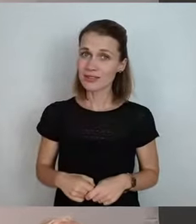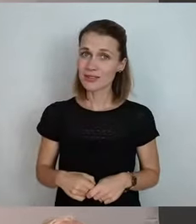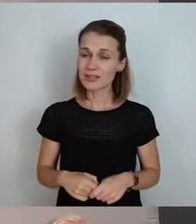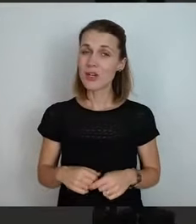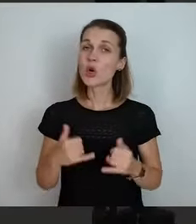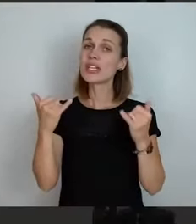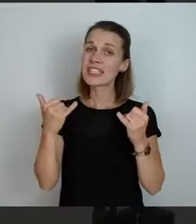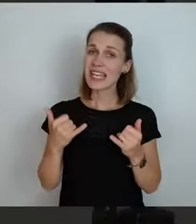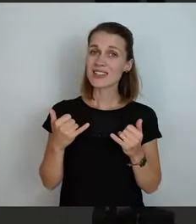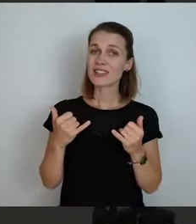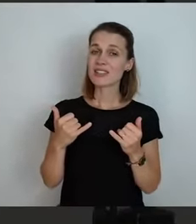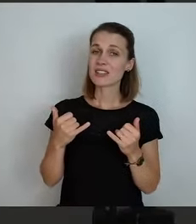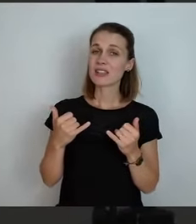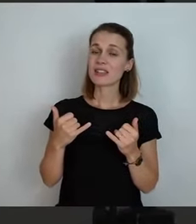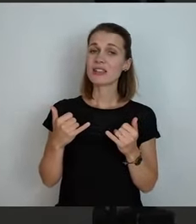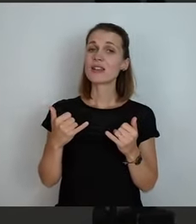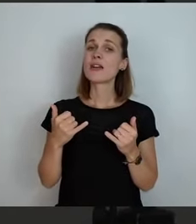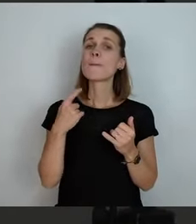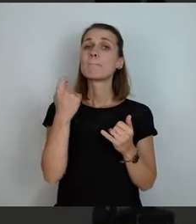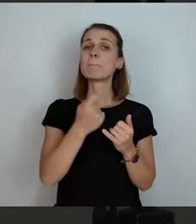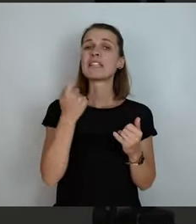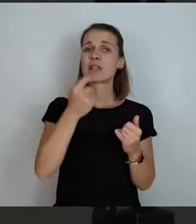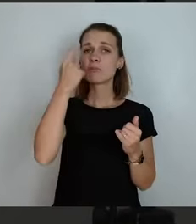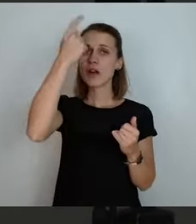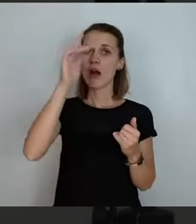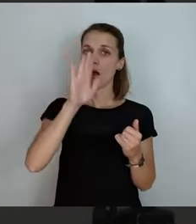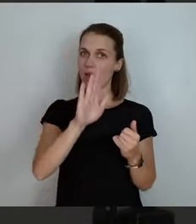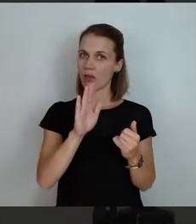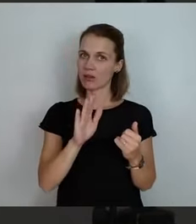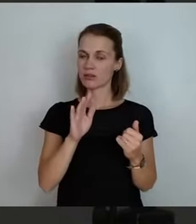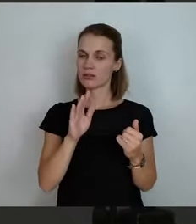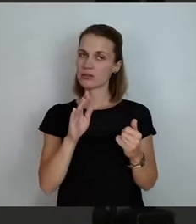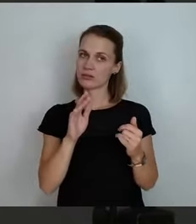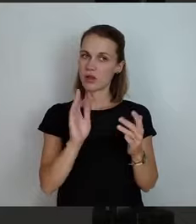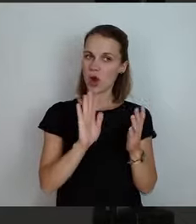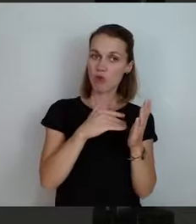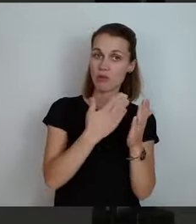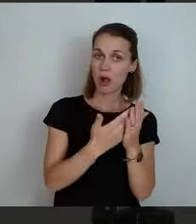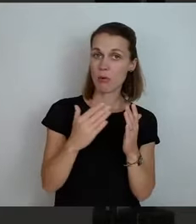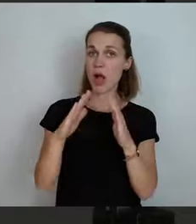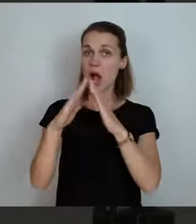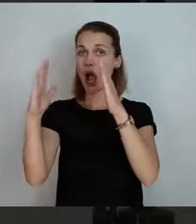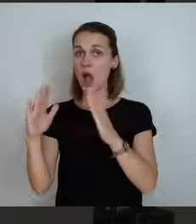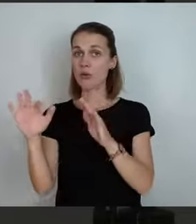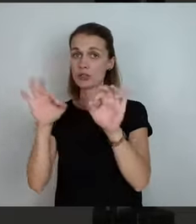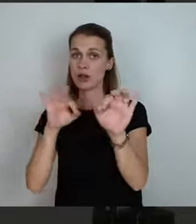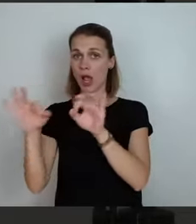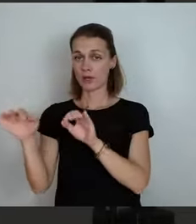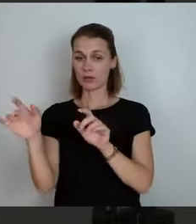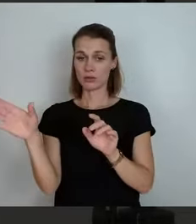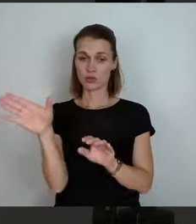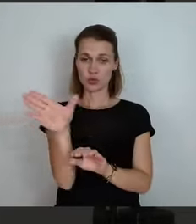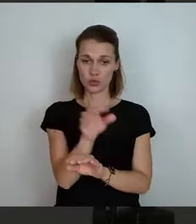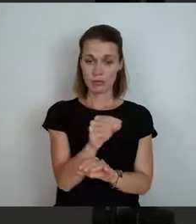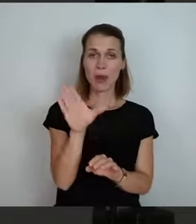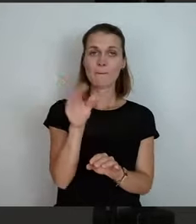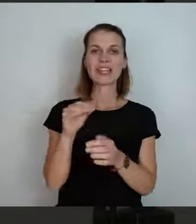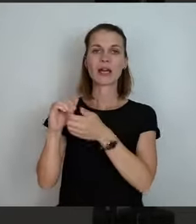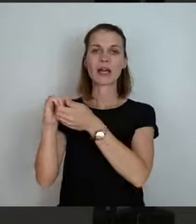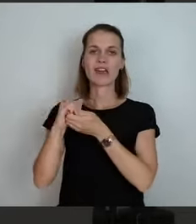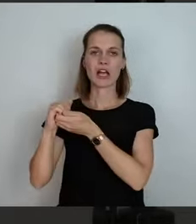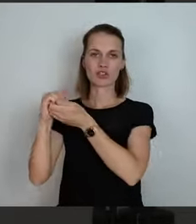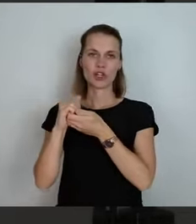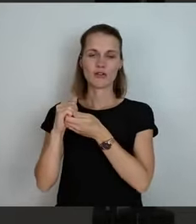am Ende des Betriebsrates und der Hausleitung mit den Gewerkschaften am Ende einen